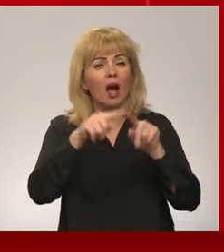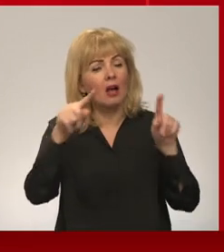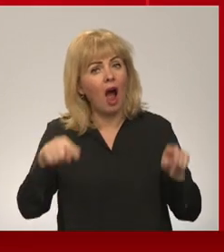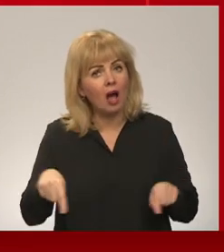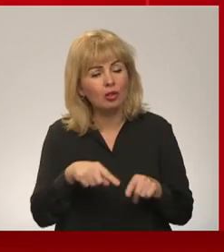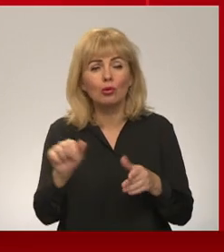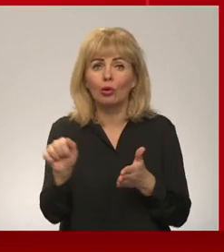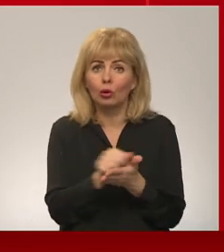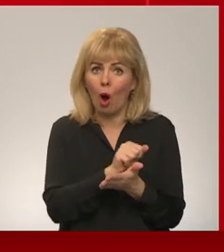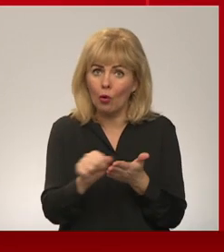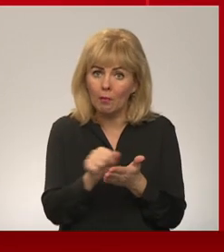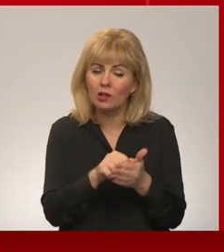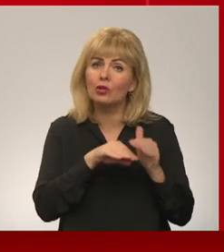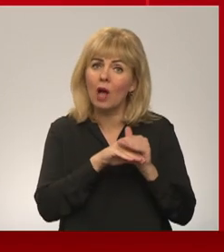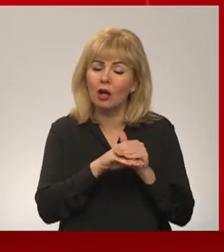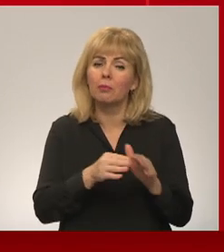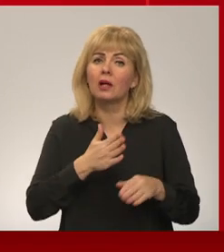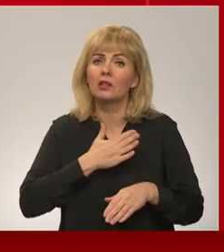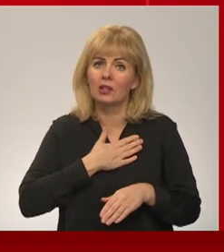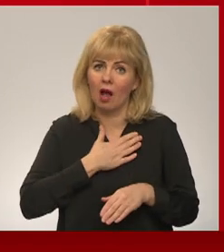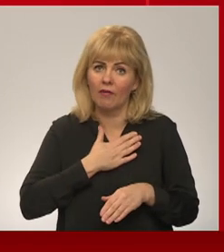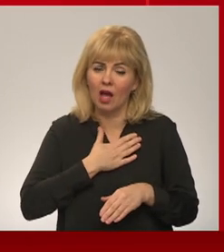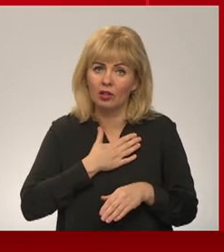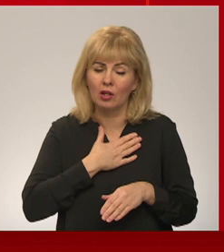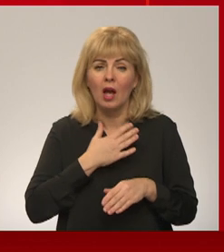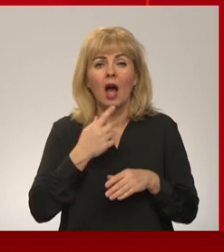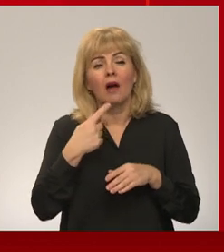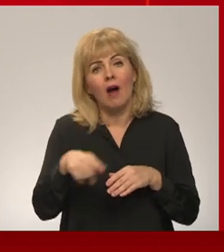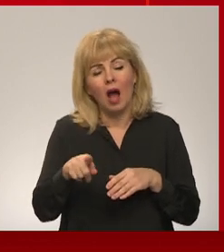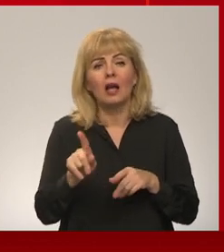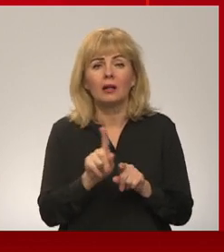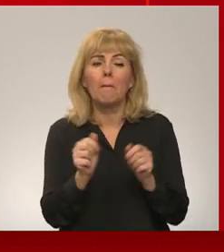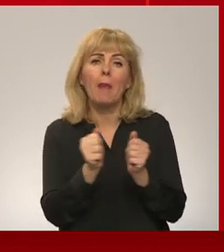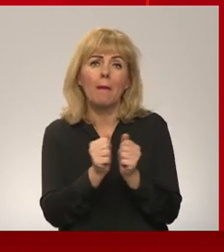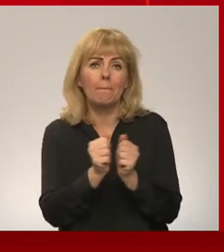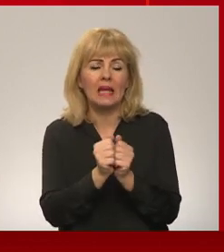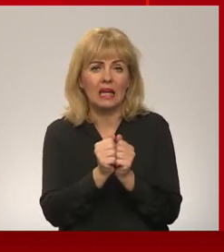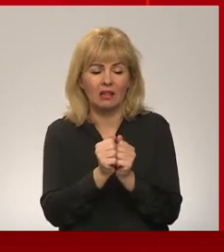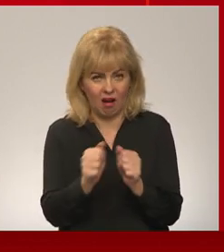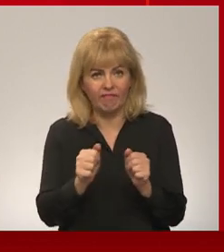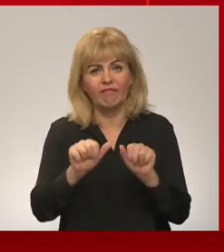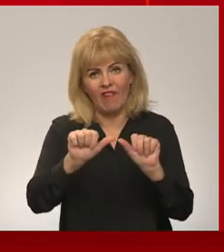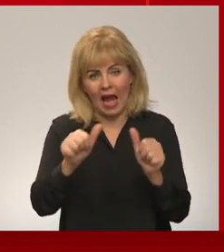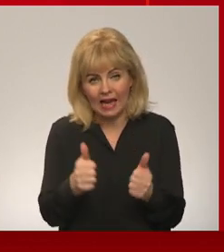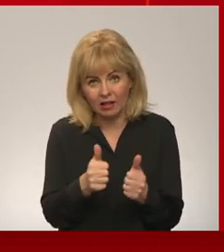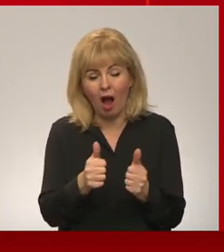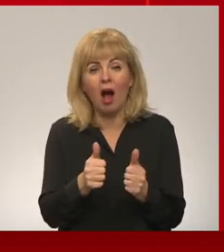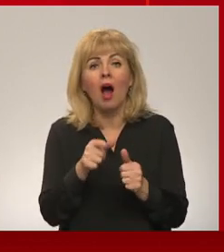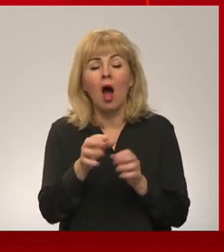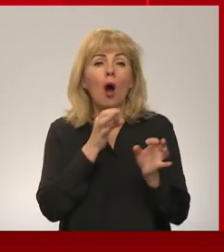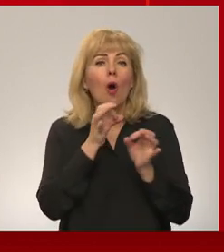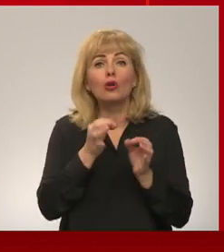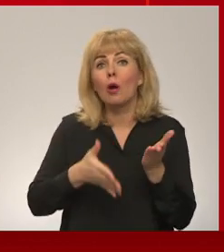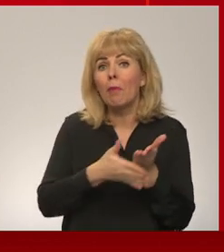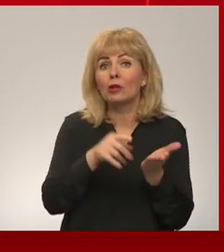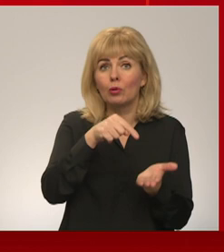dokumentus saglabāt sev analogā papīrā veidā. Tātad uzsvērsim, šis konsulārās